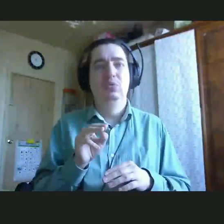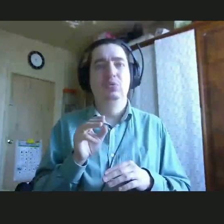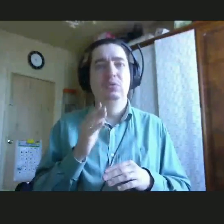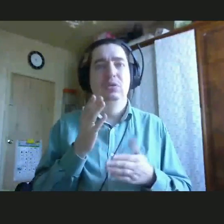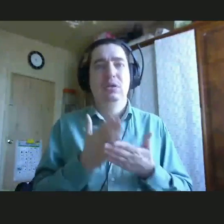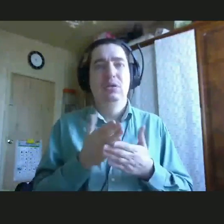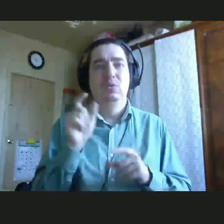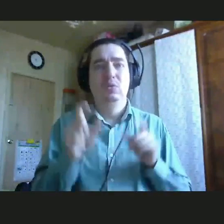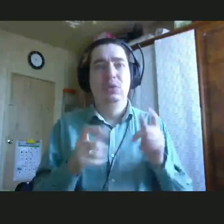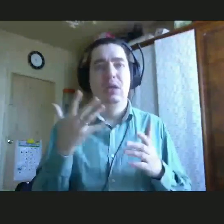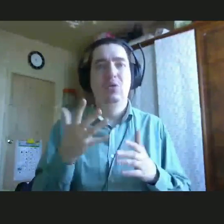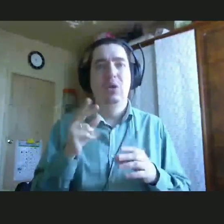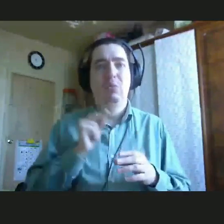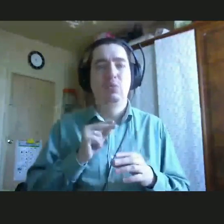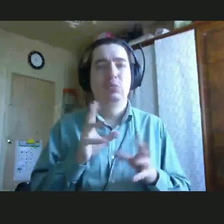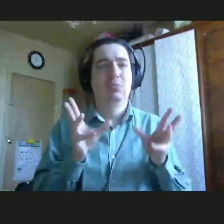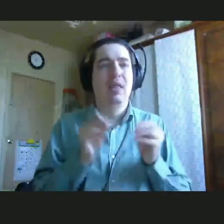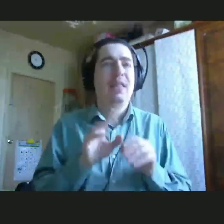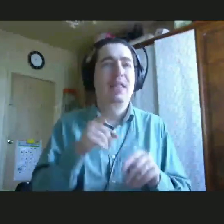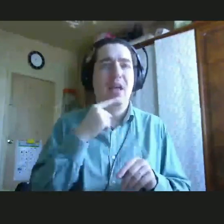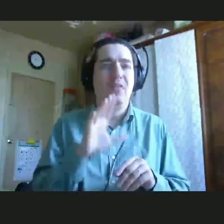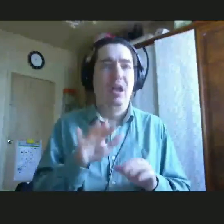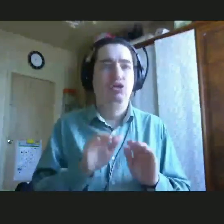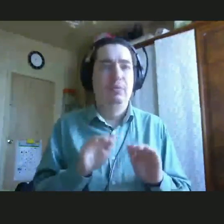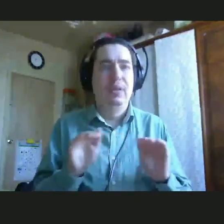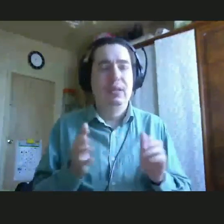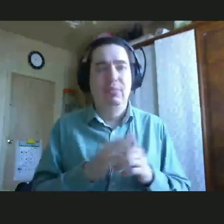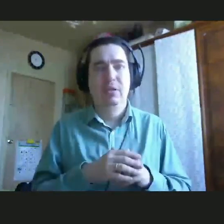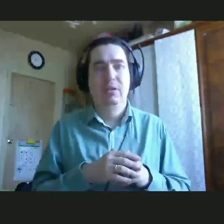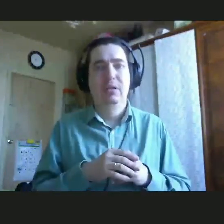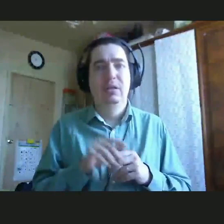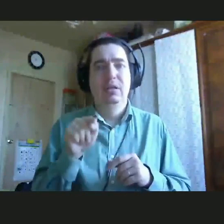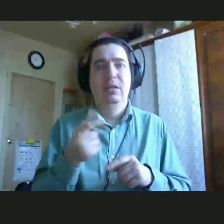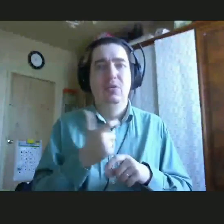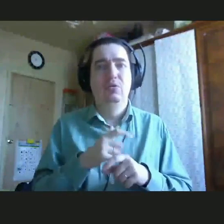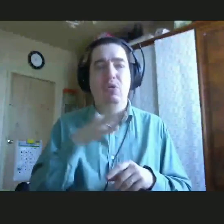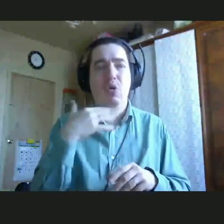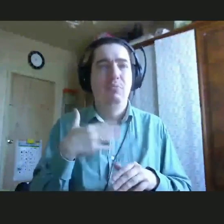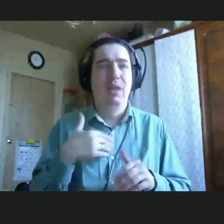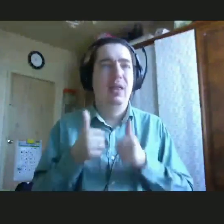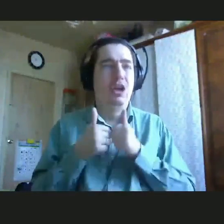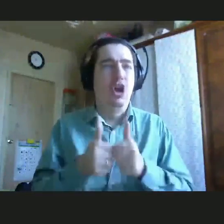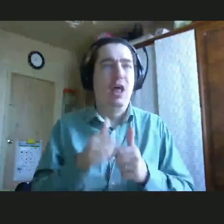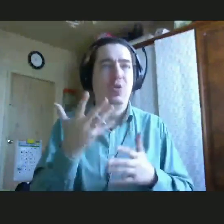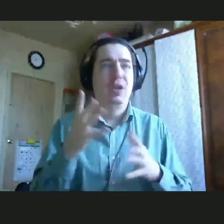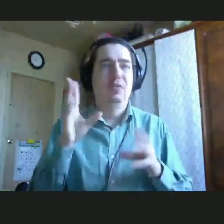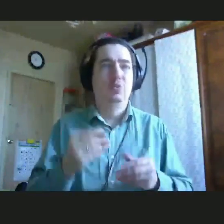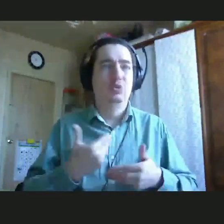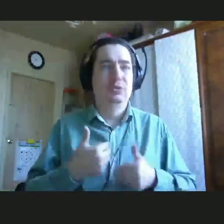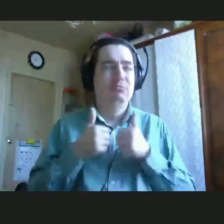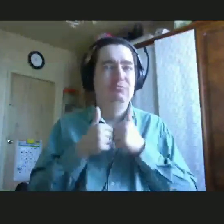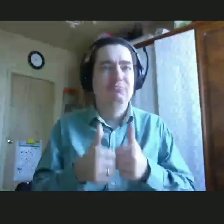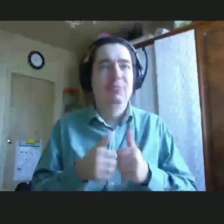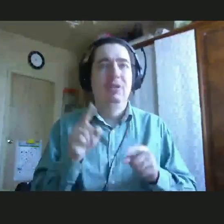есть психологи, которые работают с неговорящими детьми. Есть очень много моих коллег, которые специализируются именно на этом. Я думаю, что